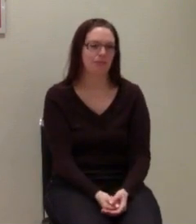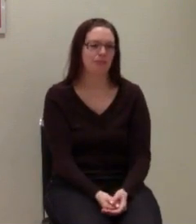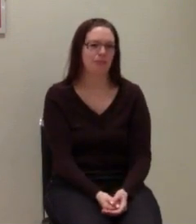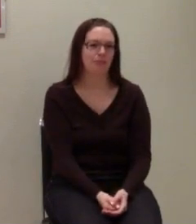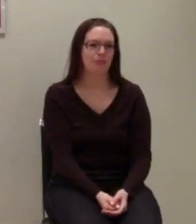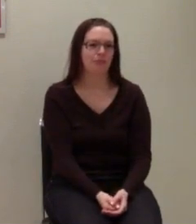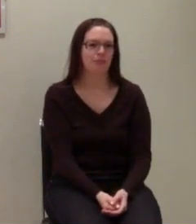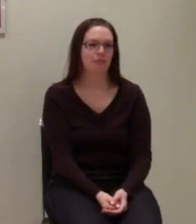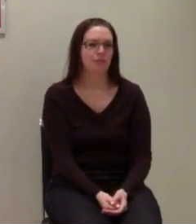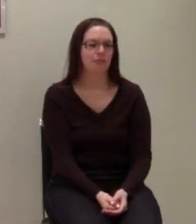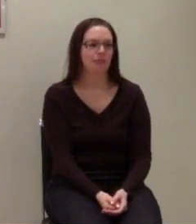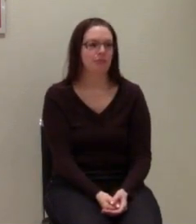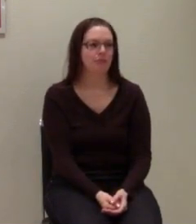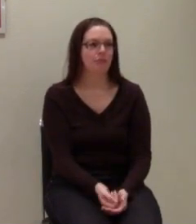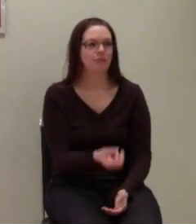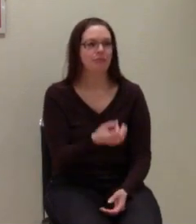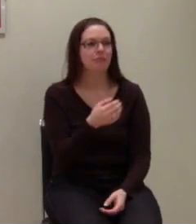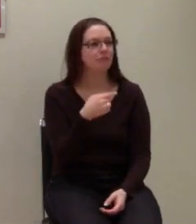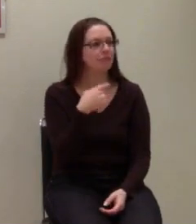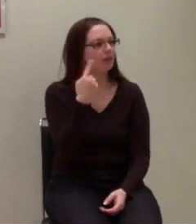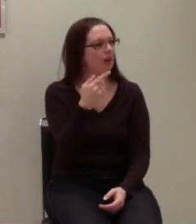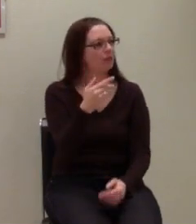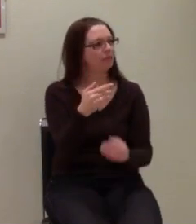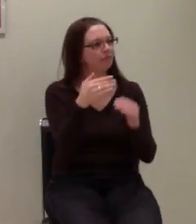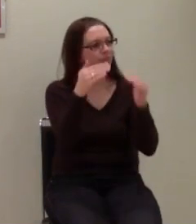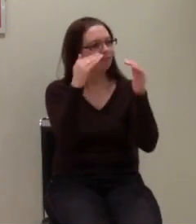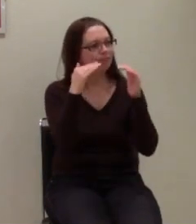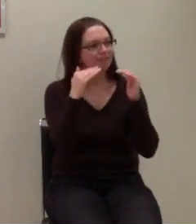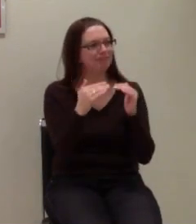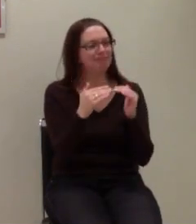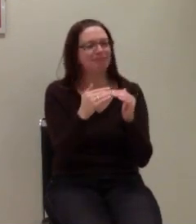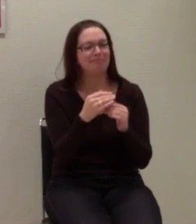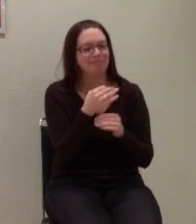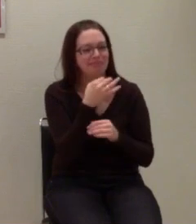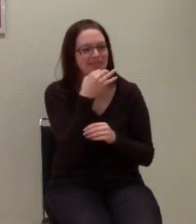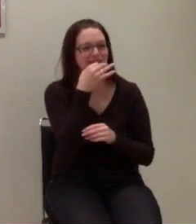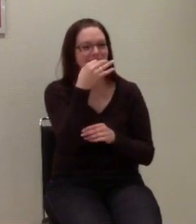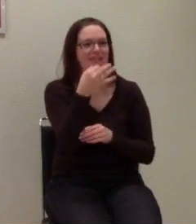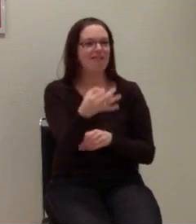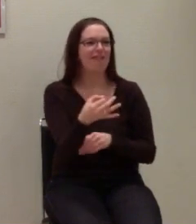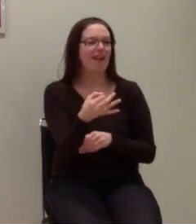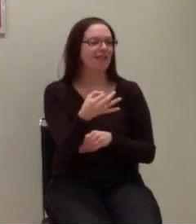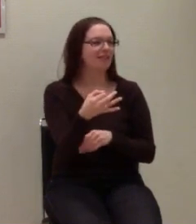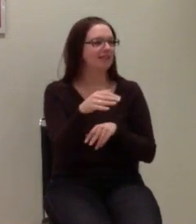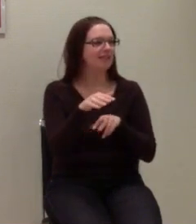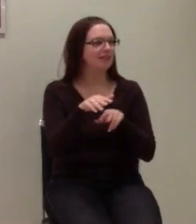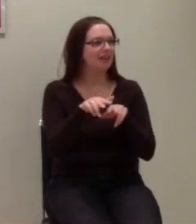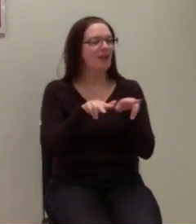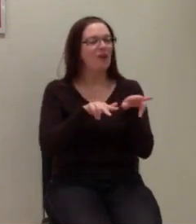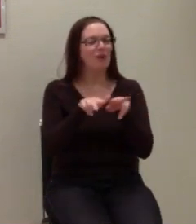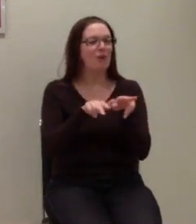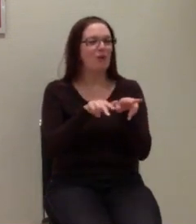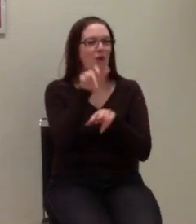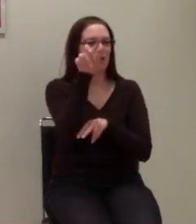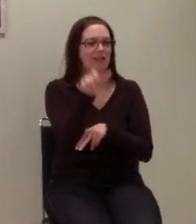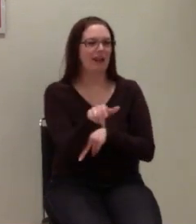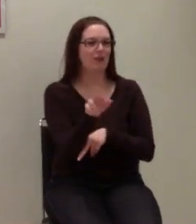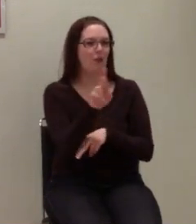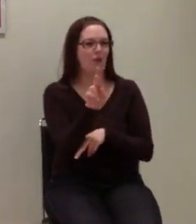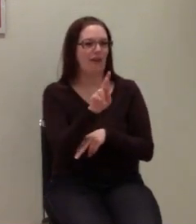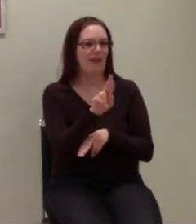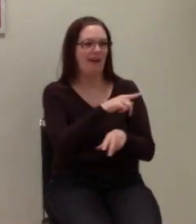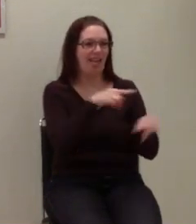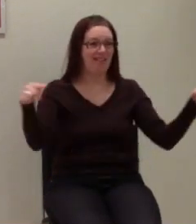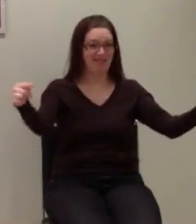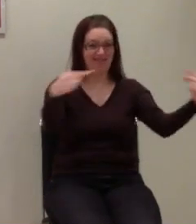So, wer soll denn der Verantwortliche beziehungsweise der Koordinator sein? Ja, das habe ich mir